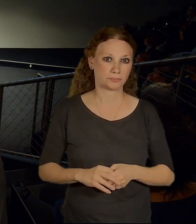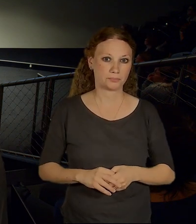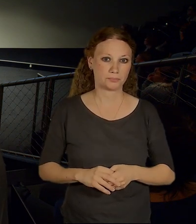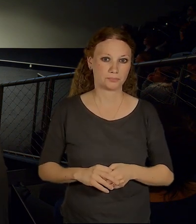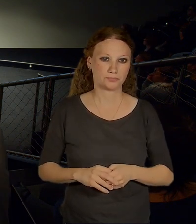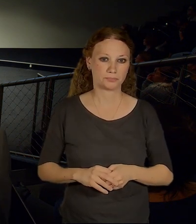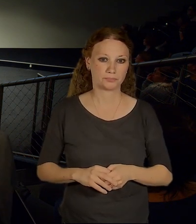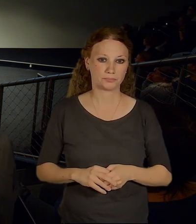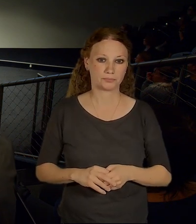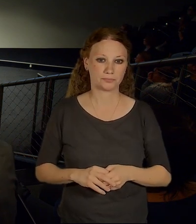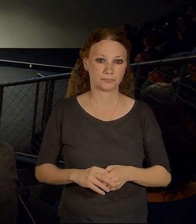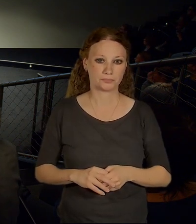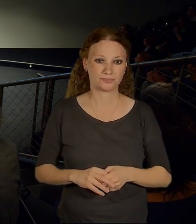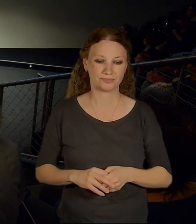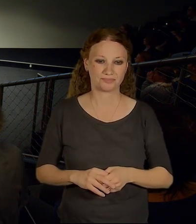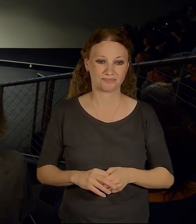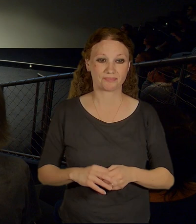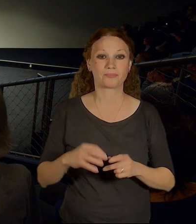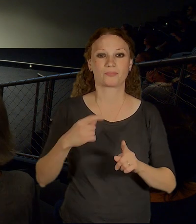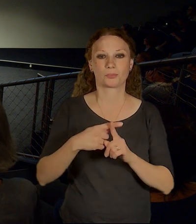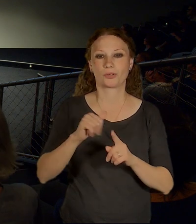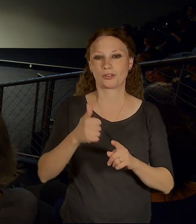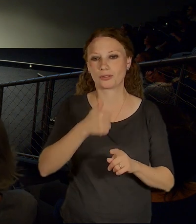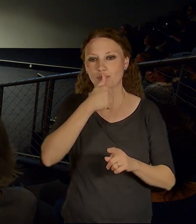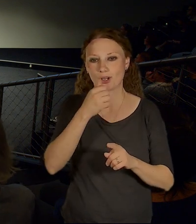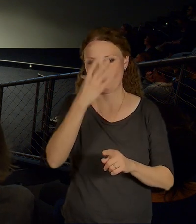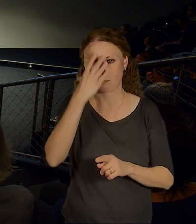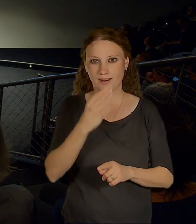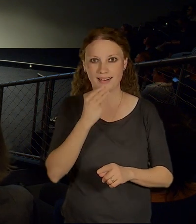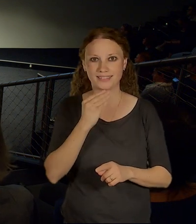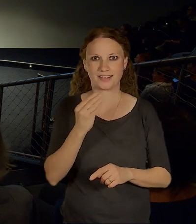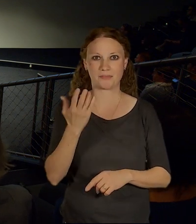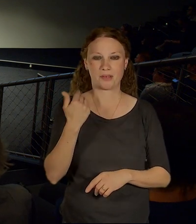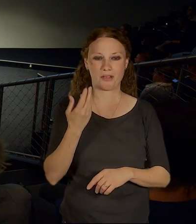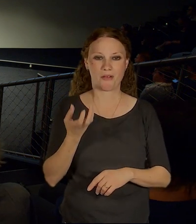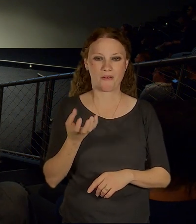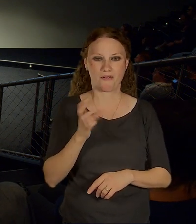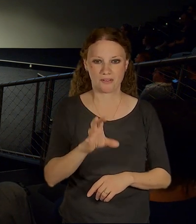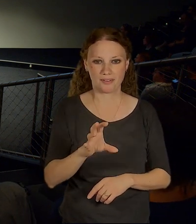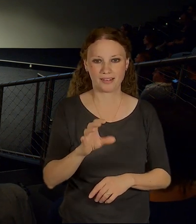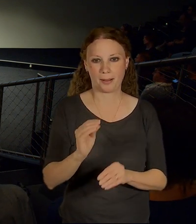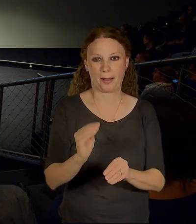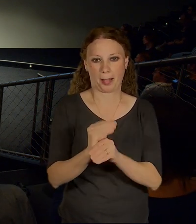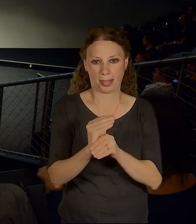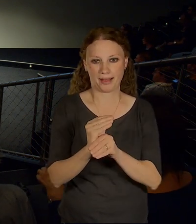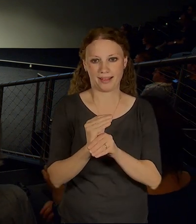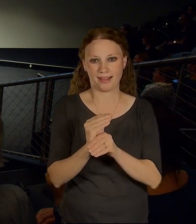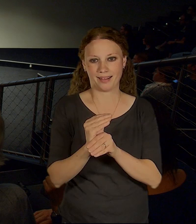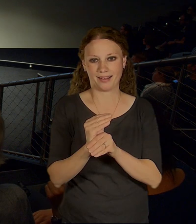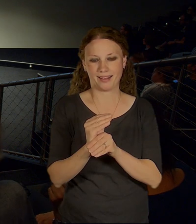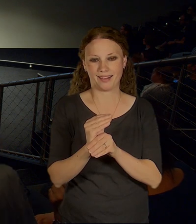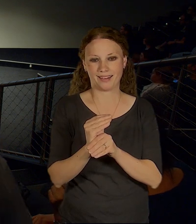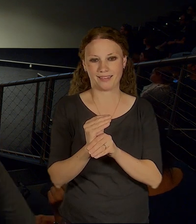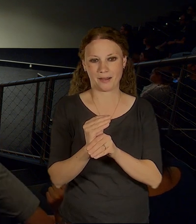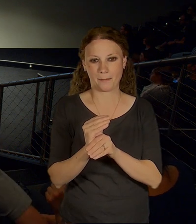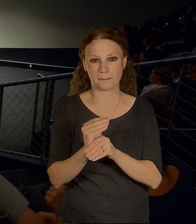trošku zlegrat se do závorky, abychom ten multimodální dopravní hub doplněli ještě o jednu médium, nad jsme tam